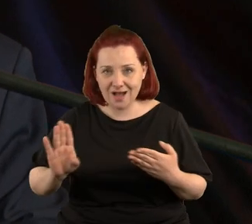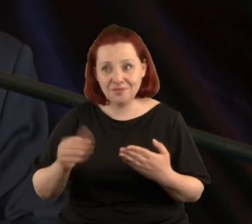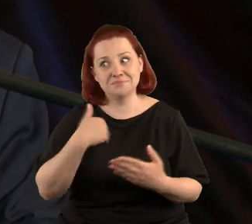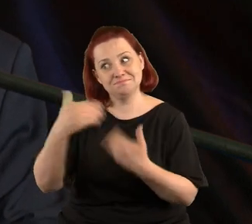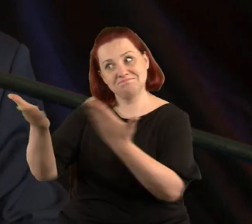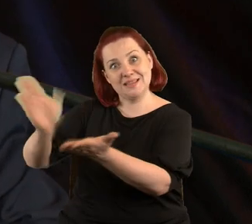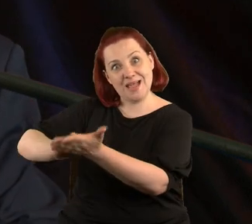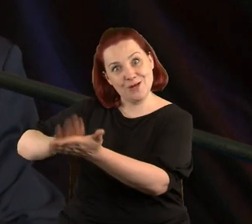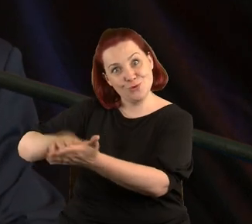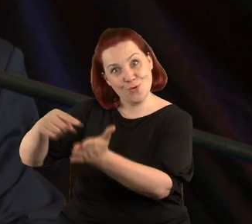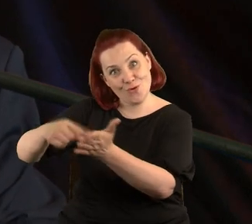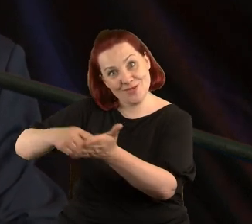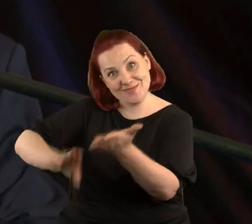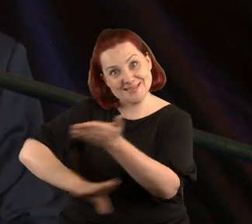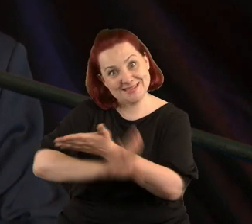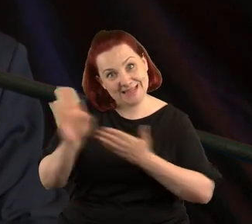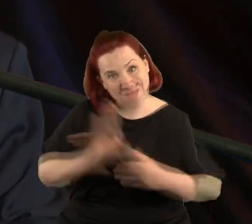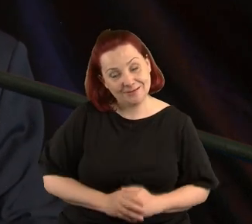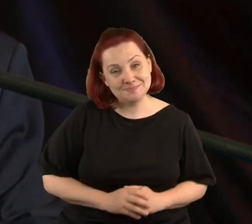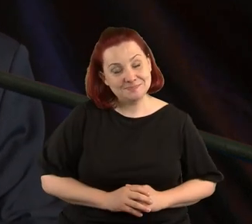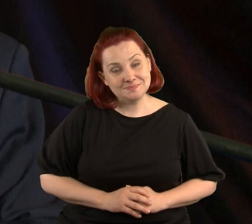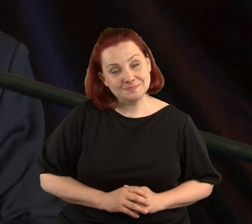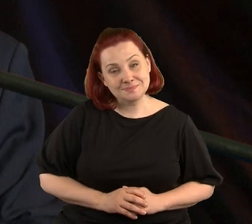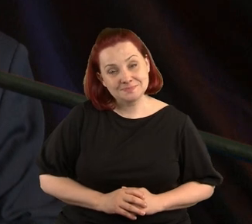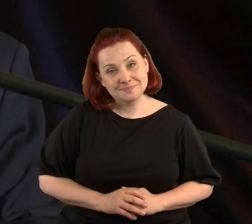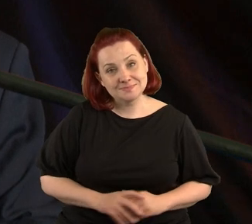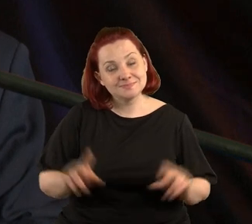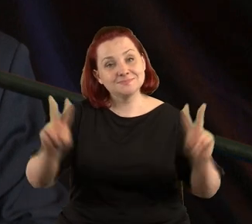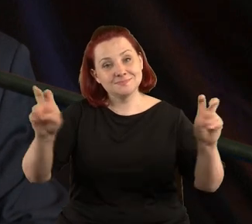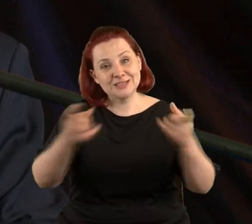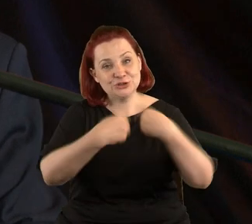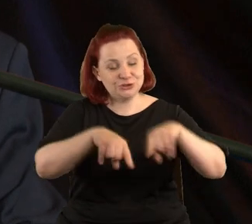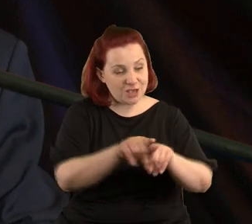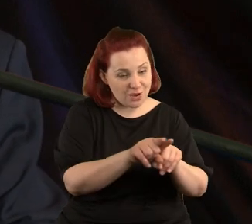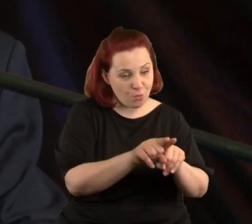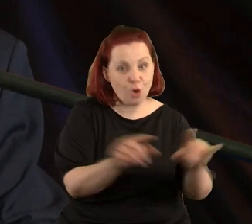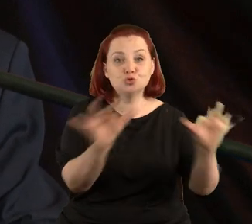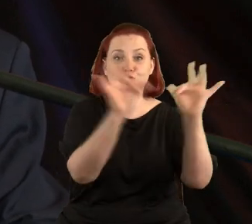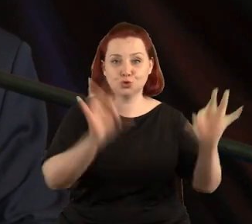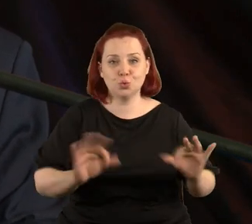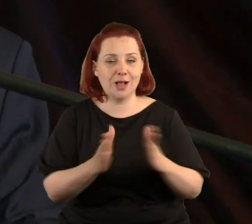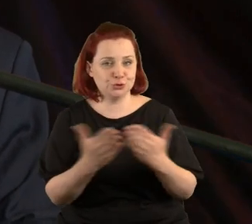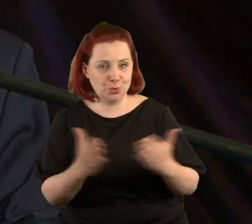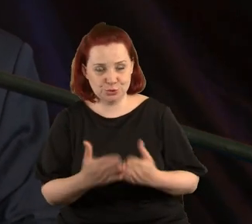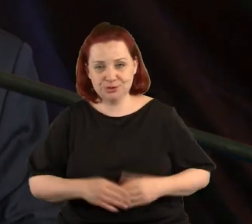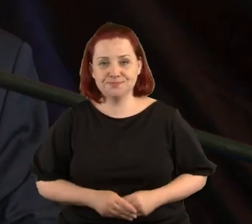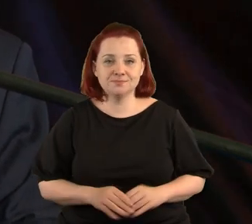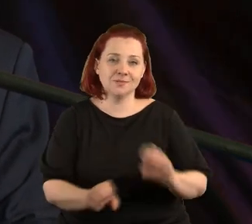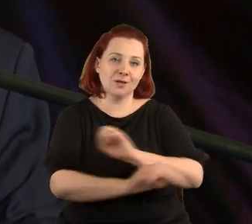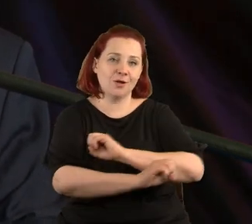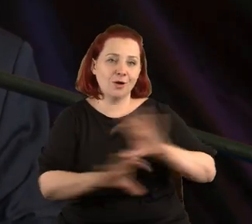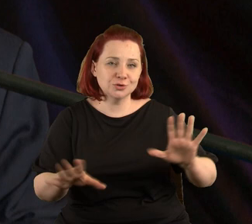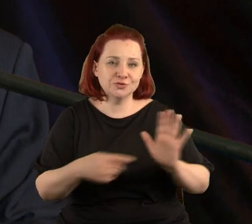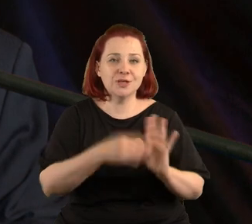nagrodzony na tej wystawie za dzieło sztuka książki. Oczywiście Missa